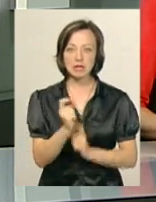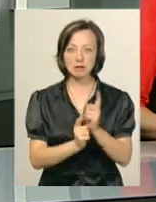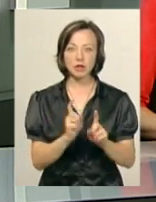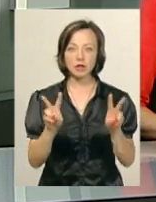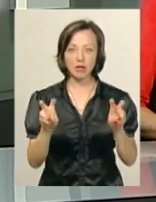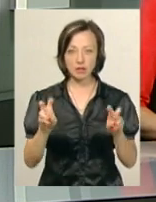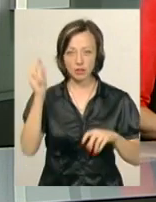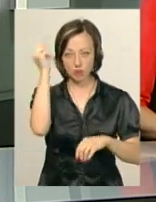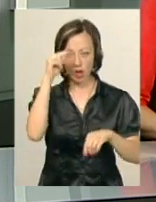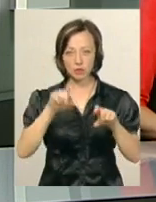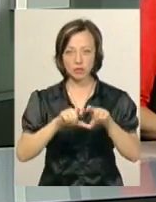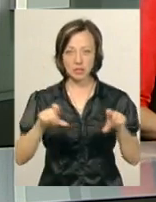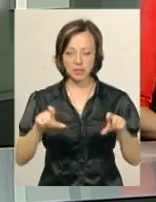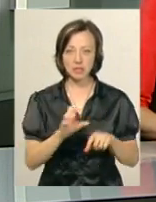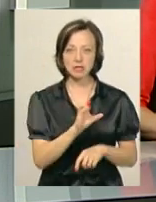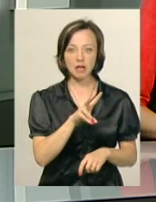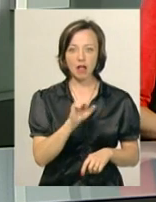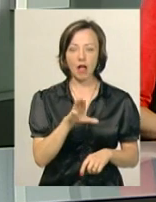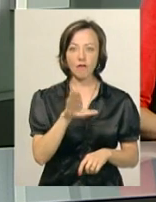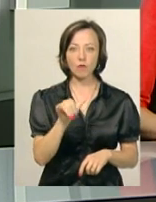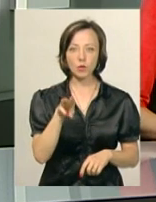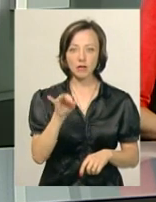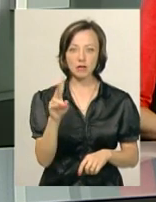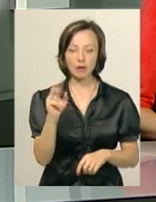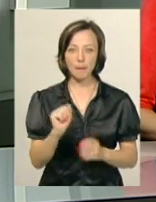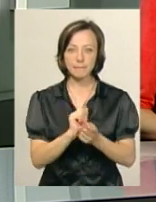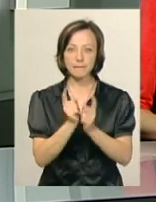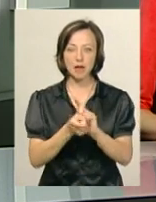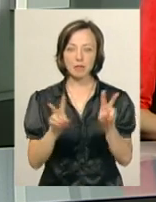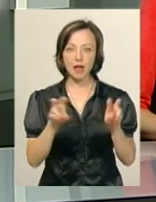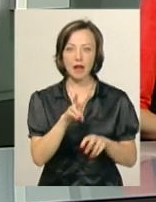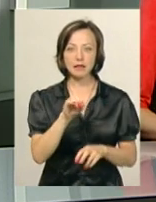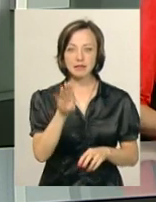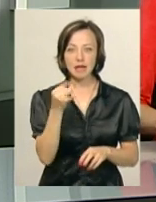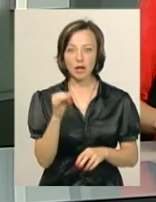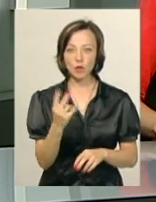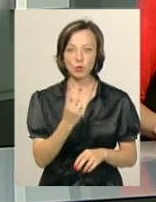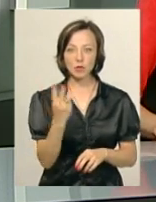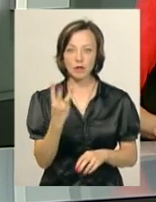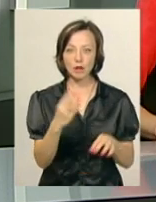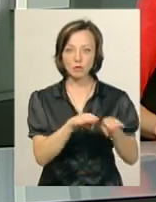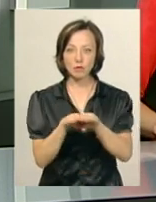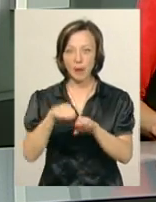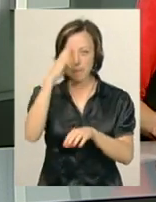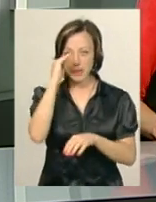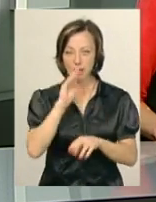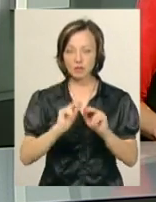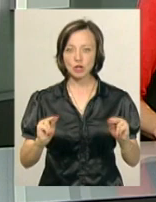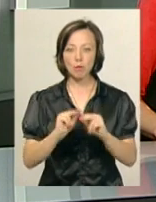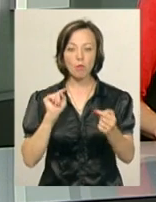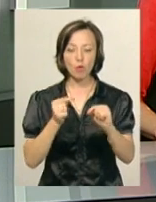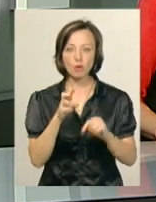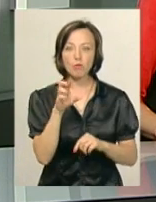назви навчального закладу. Славутинку перейменували у ліцей 2-го, 3-го ступенів. Батьки та вчителі проти, бо